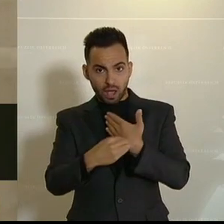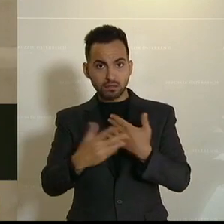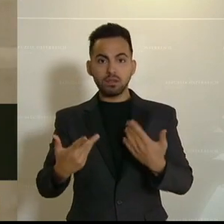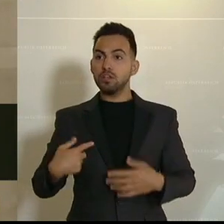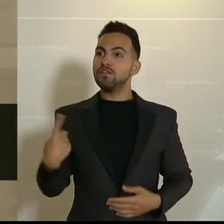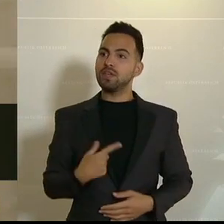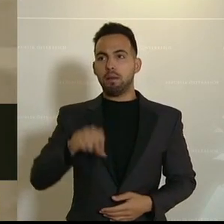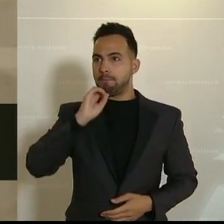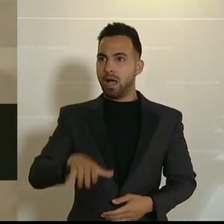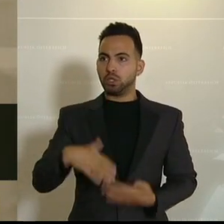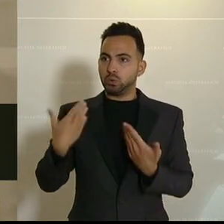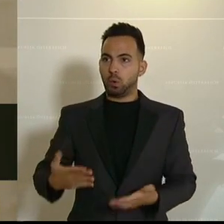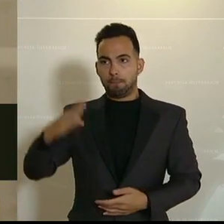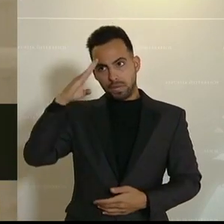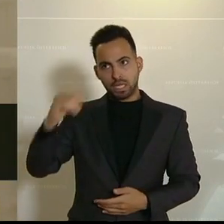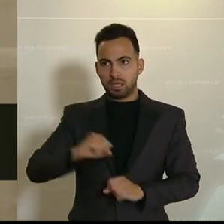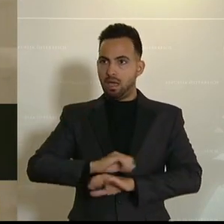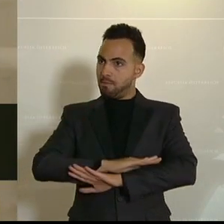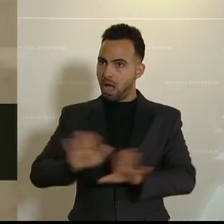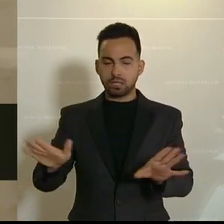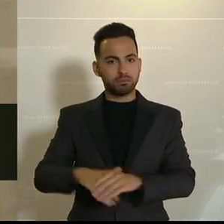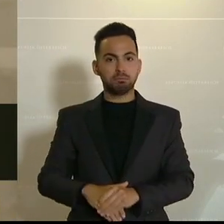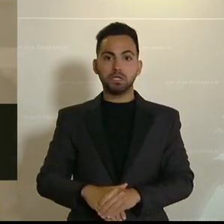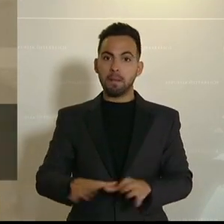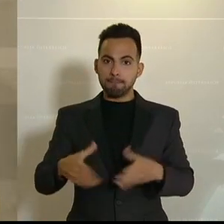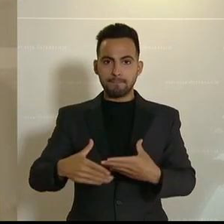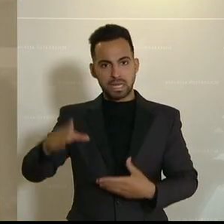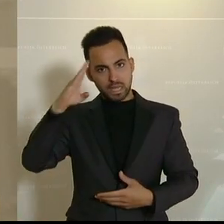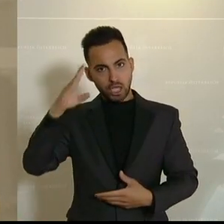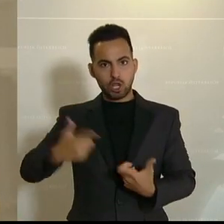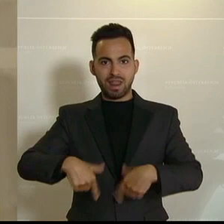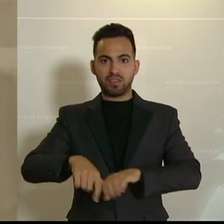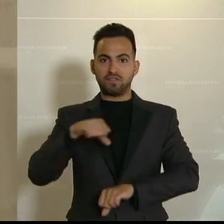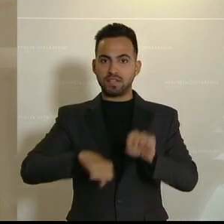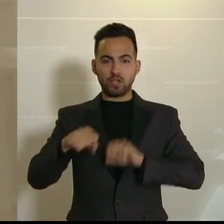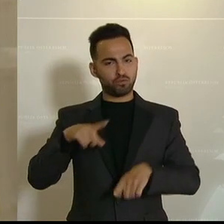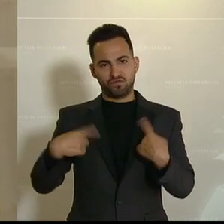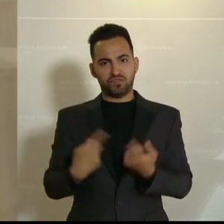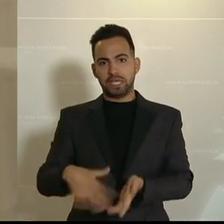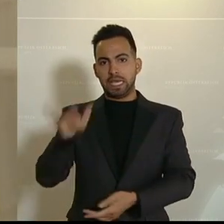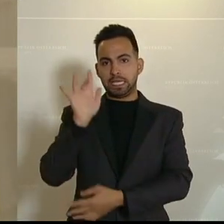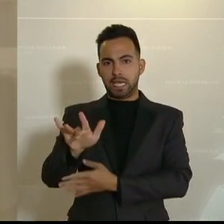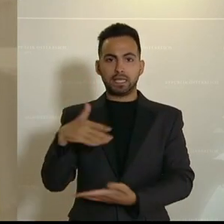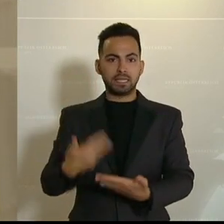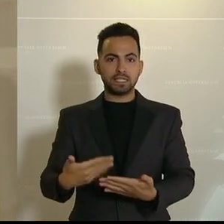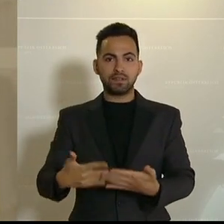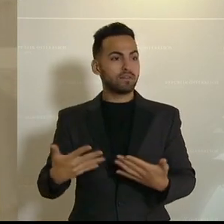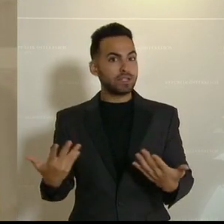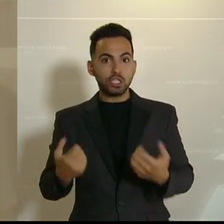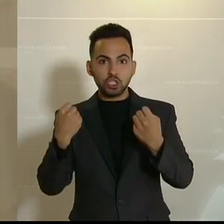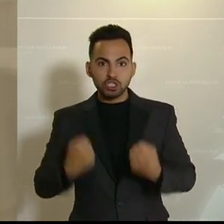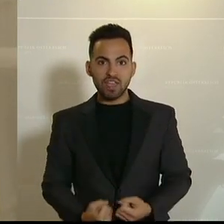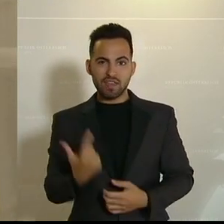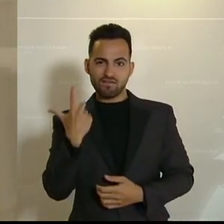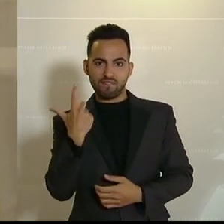das wollen wir nicht. Wir wollen kein Militär, das in der Lage ist, militärische Landesverteidigung zu machen. Deswegen schaffen wir auch alle schweren